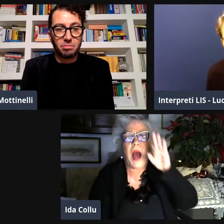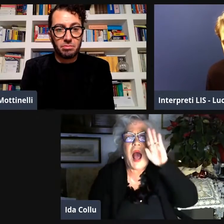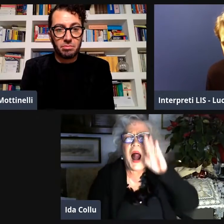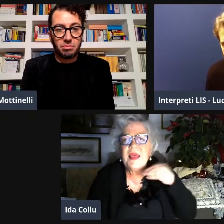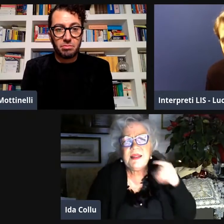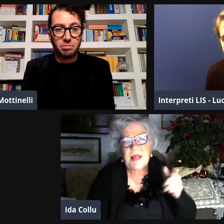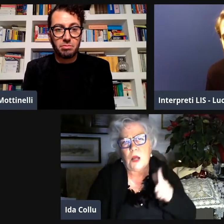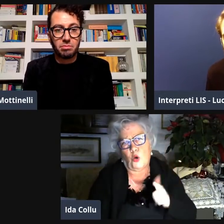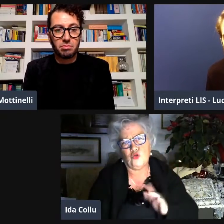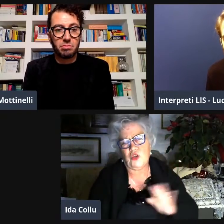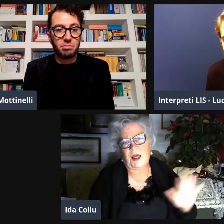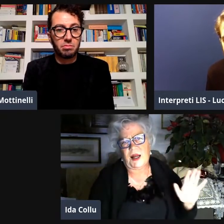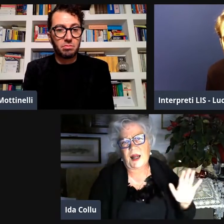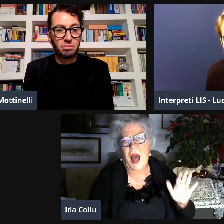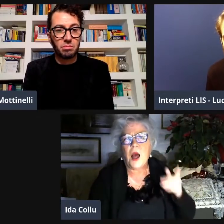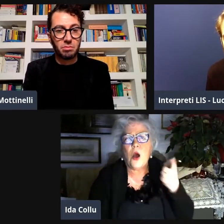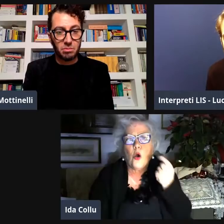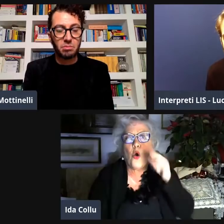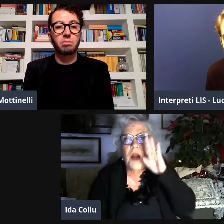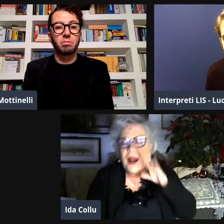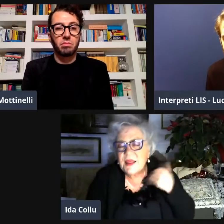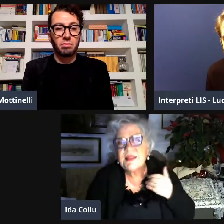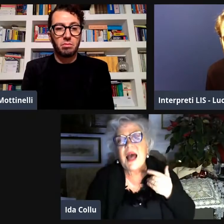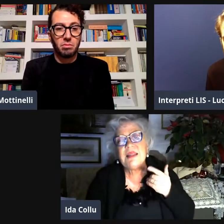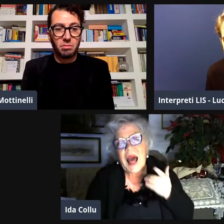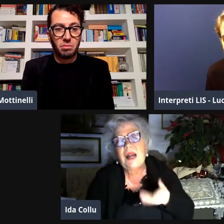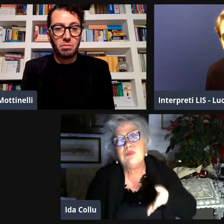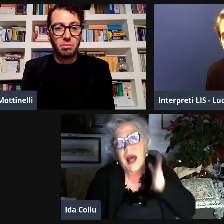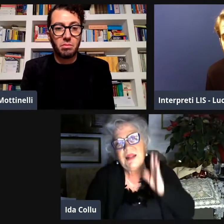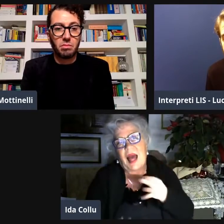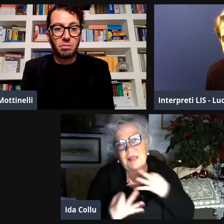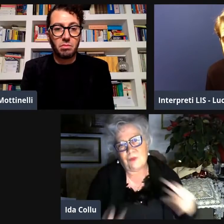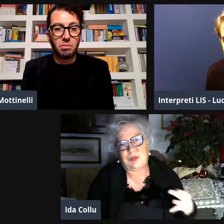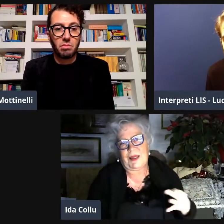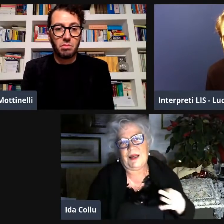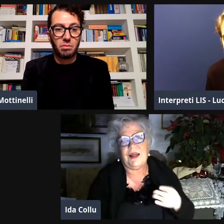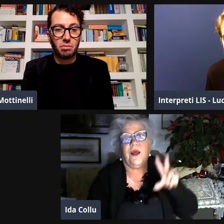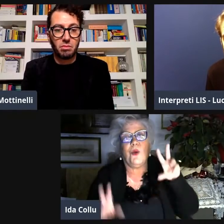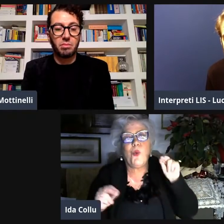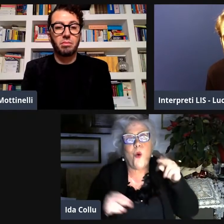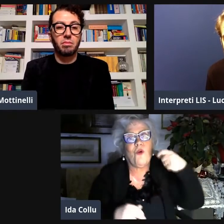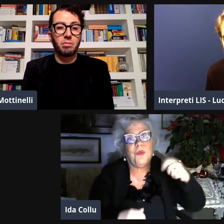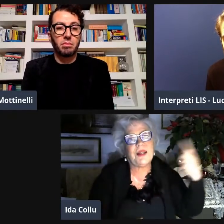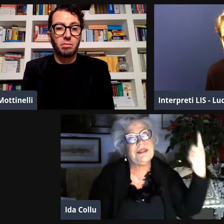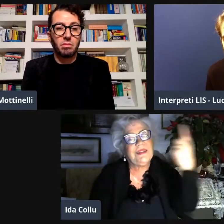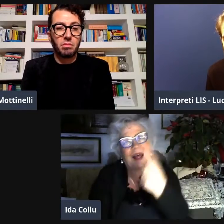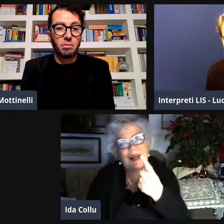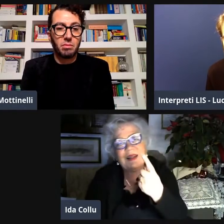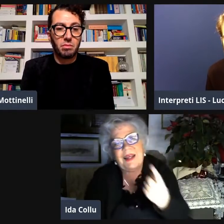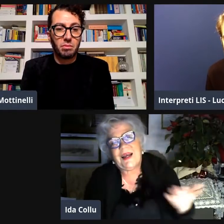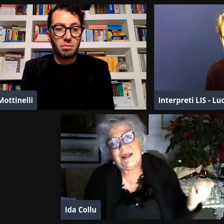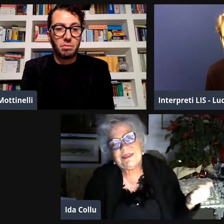c'è stato uno scontro politico ma Lisa non c'era con Lisa è andata sempre molto bene il nuovo